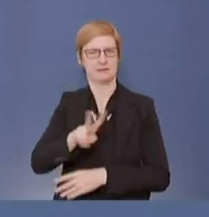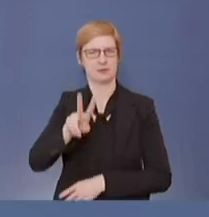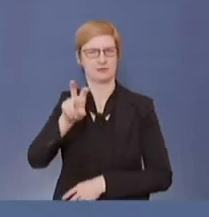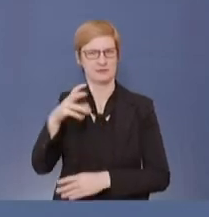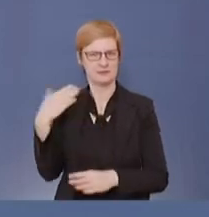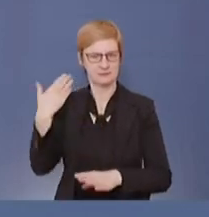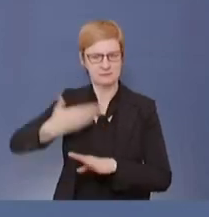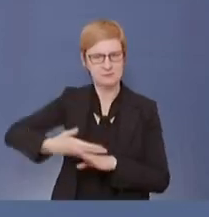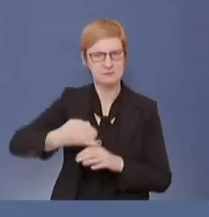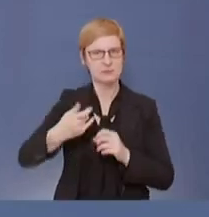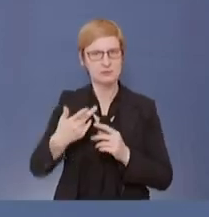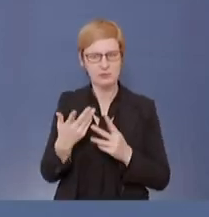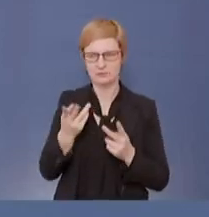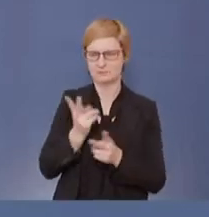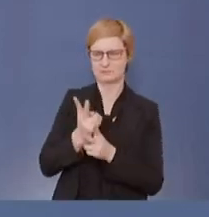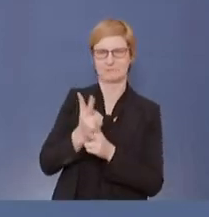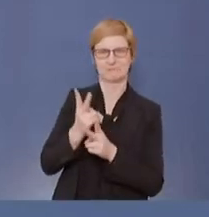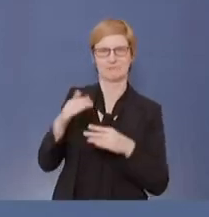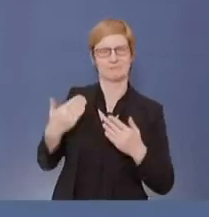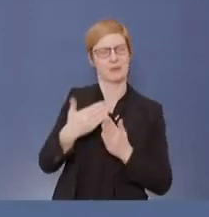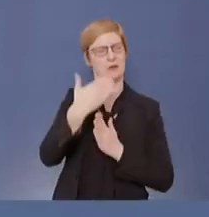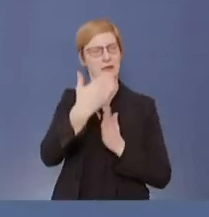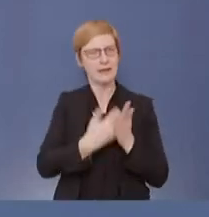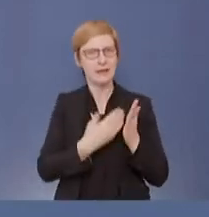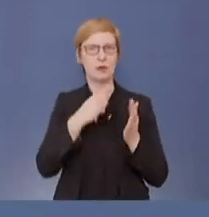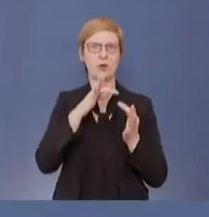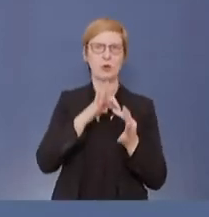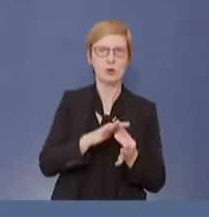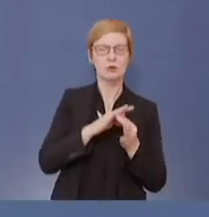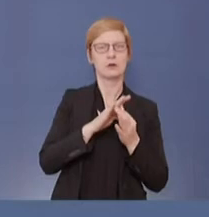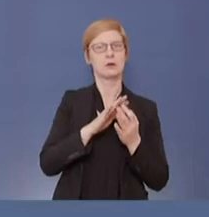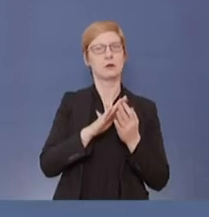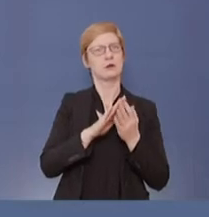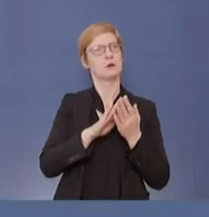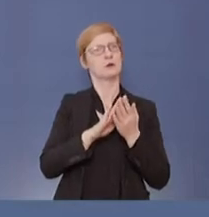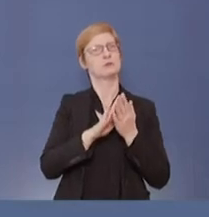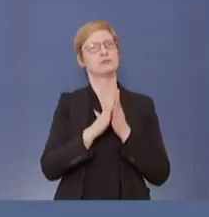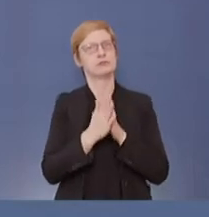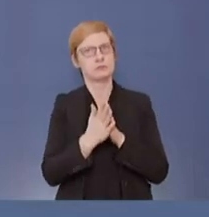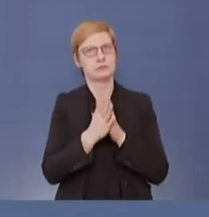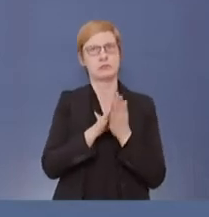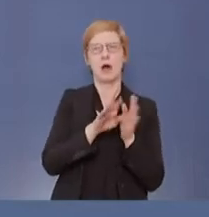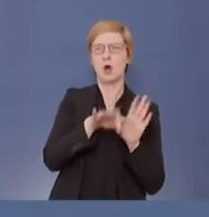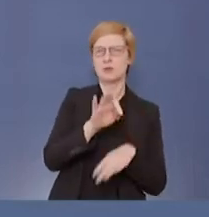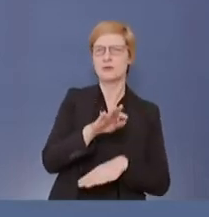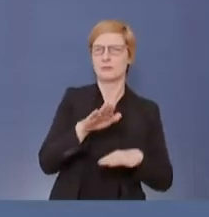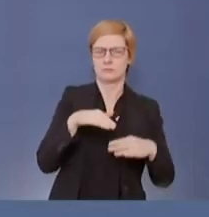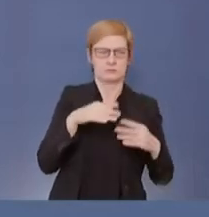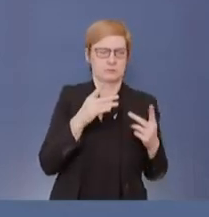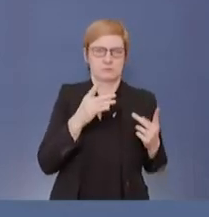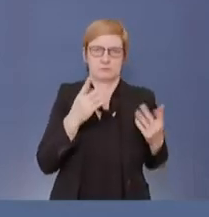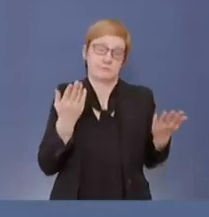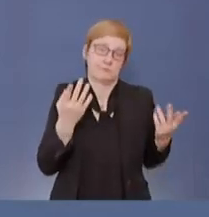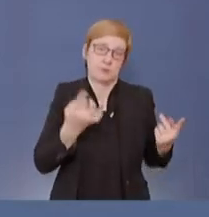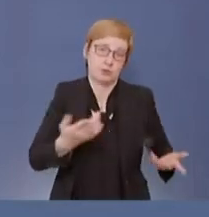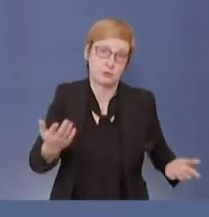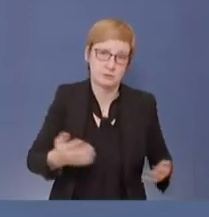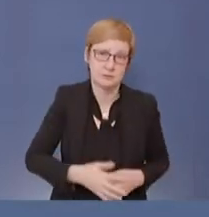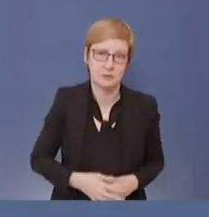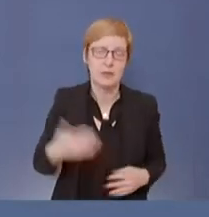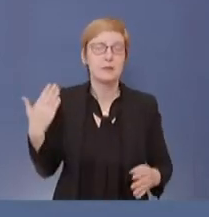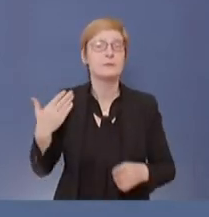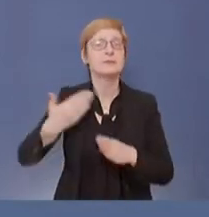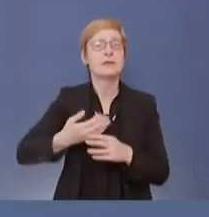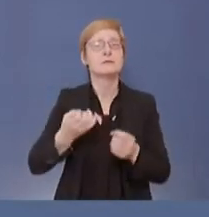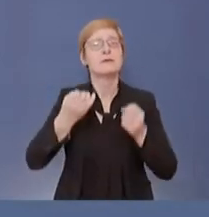wir in dem System, dass wir Regelungen entwickeln und es von diesen Regelungen bestimmte Ausnahmen geben muss. Wir haben bisher immer darauf Wert gelegt, dass